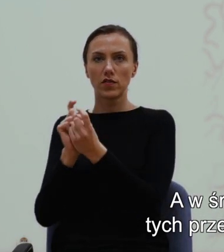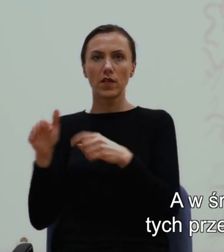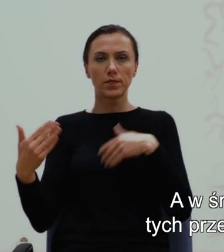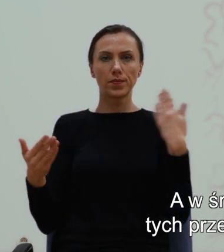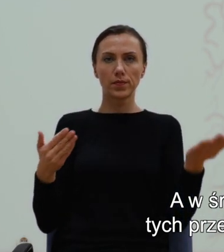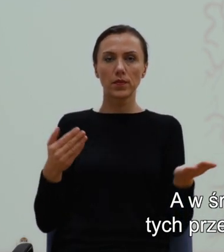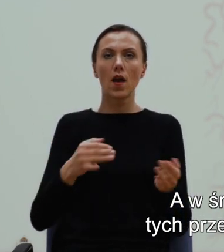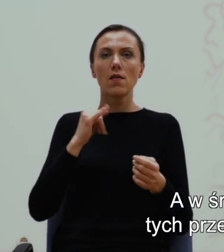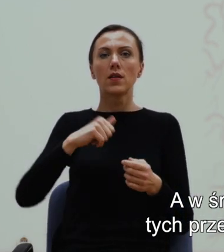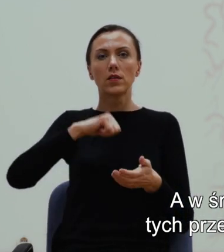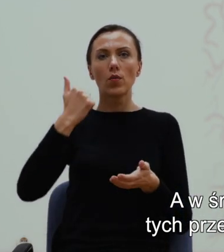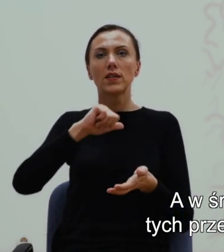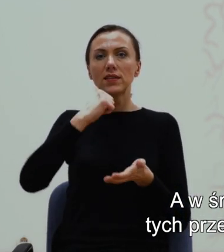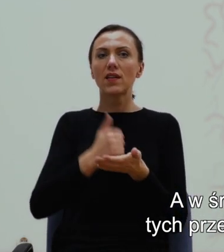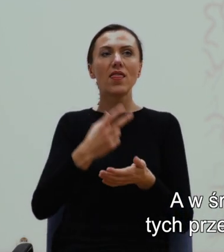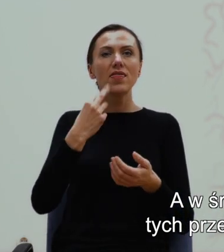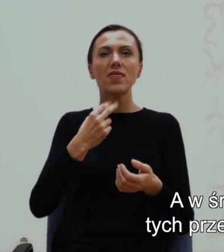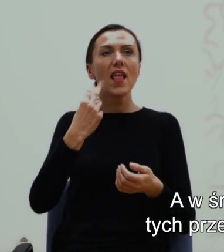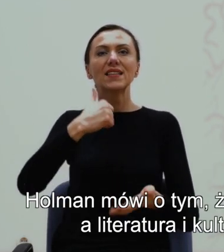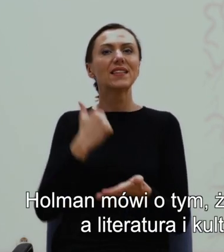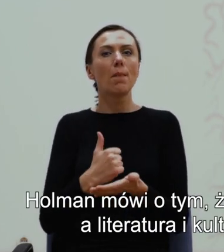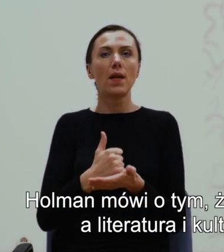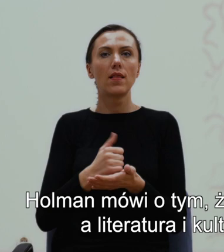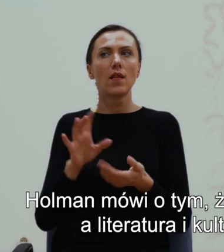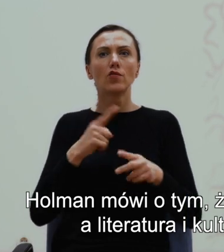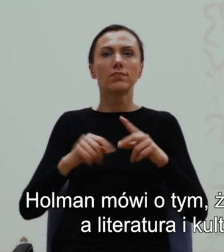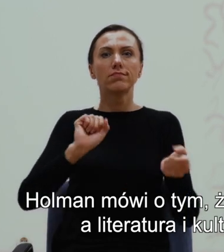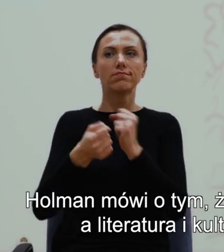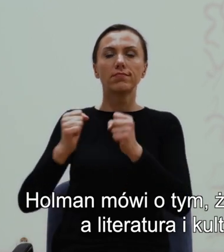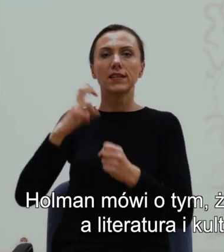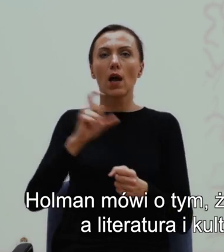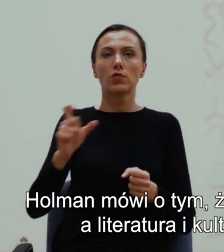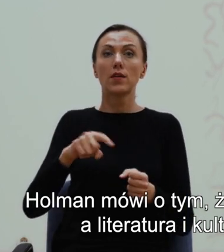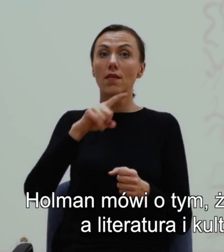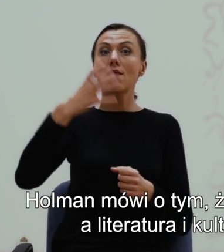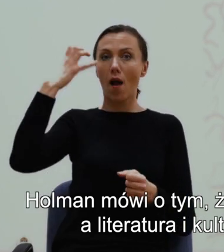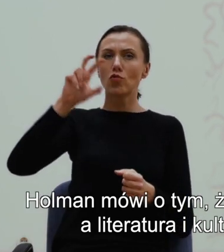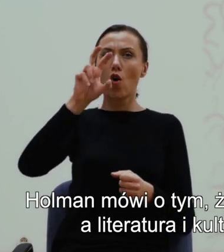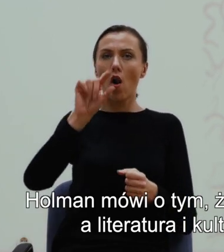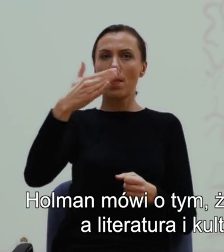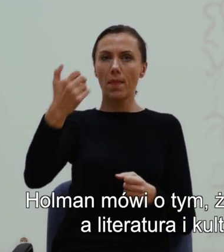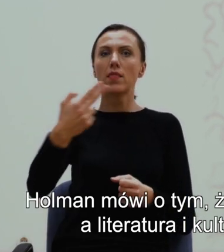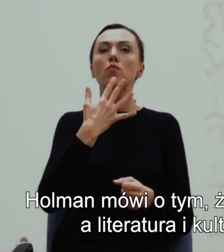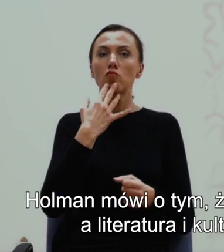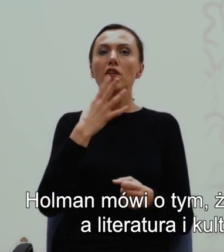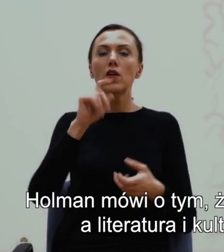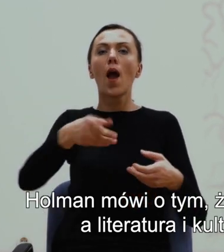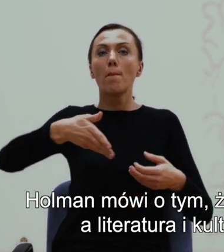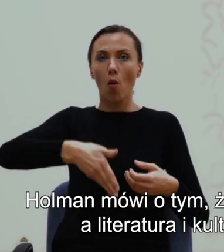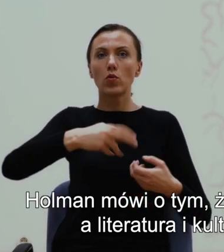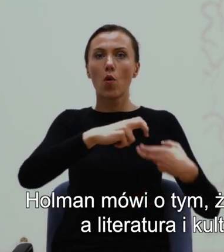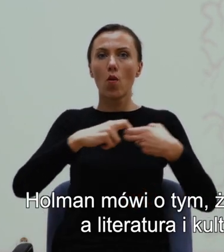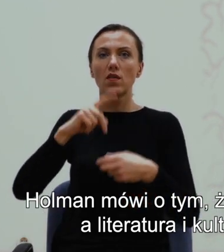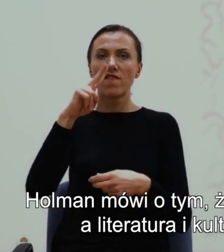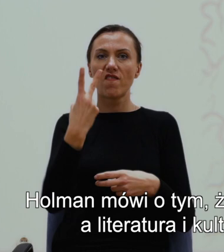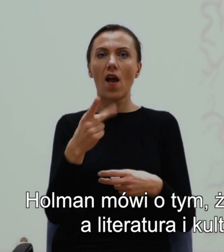ciągły stan niestabilności. Holman mówi o tym, że południe łączy w sobie